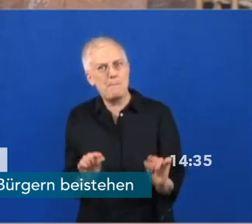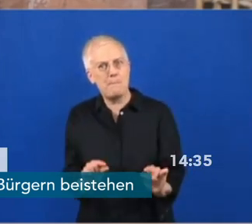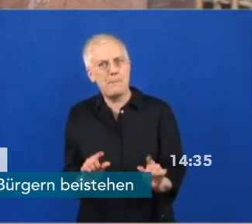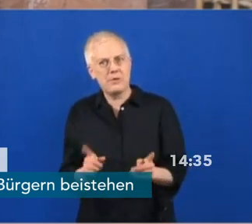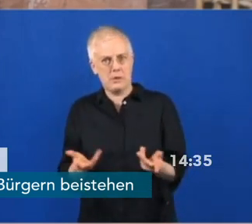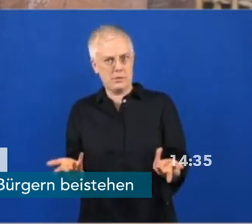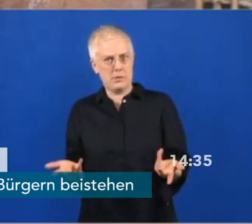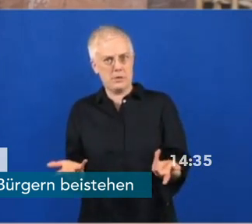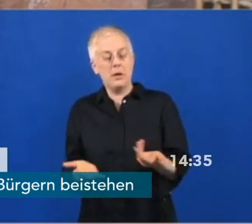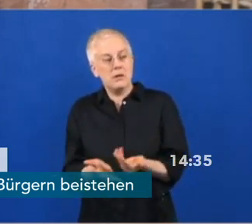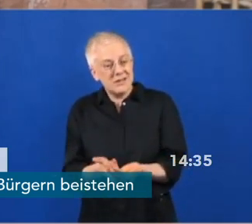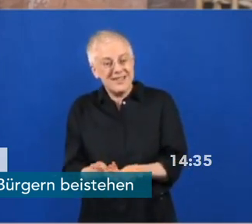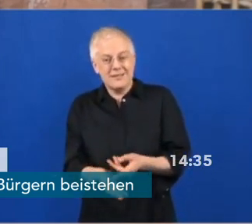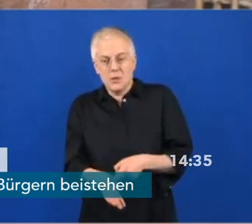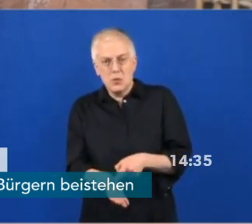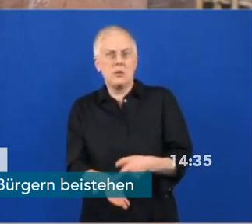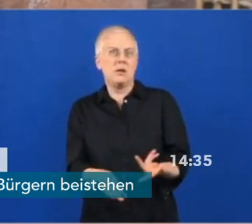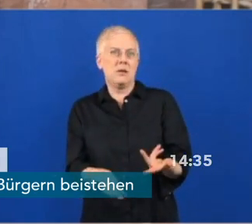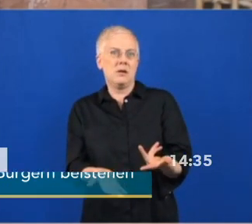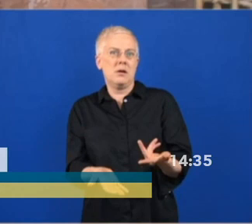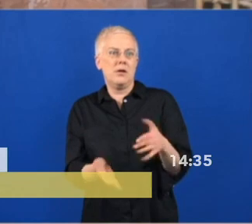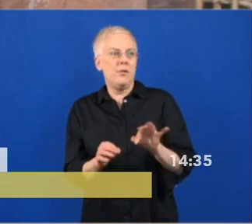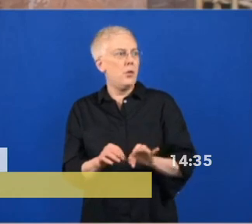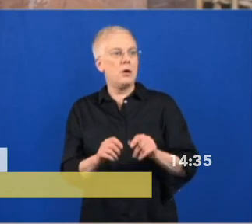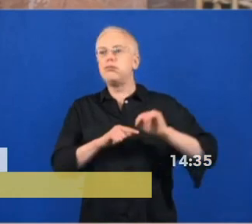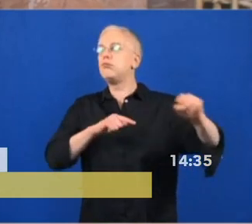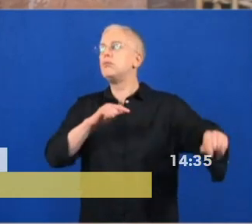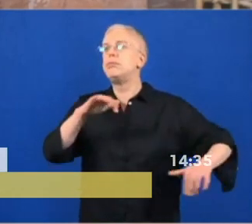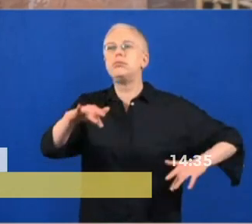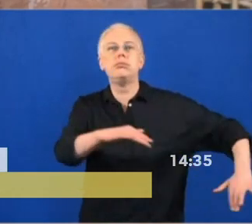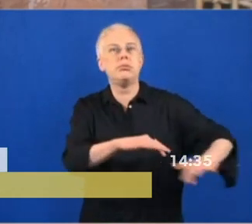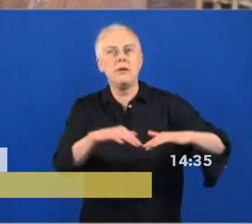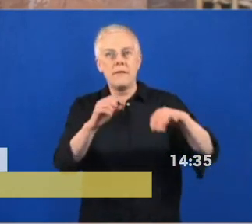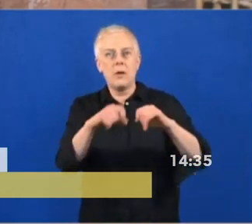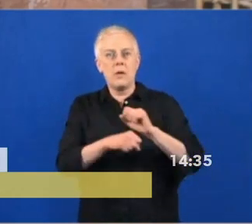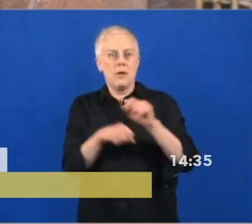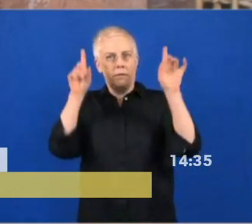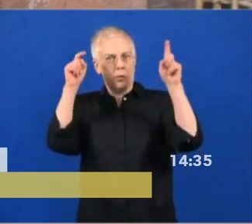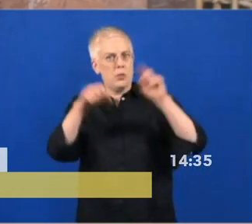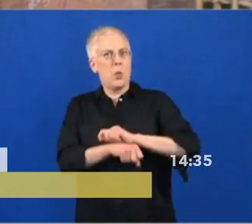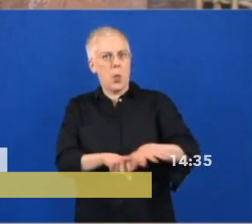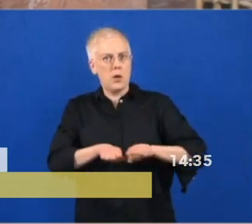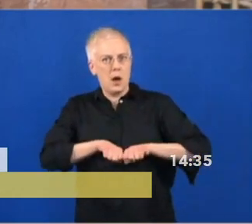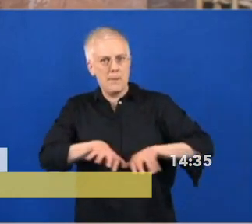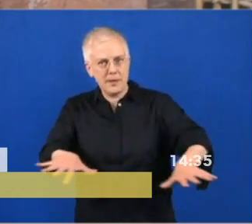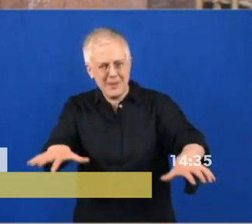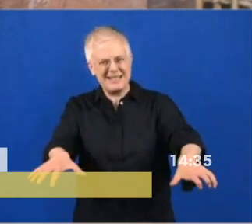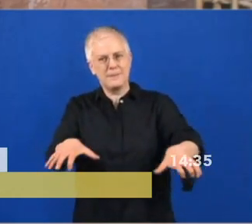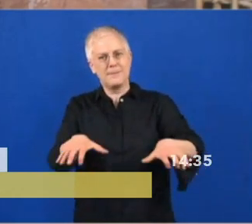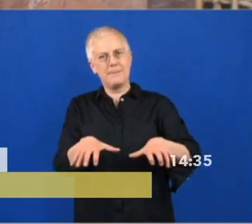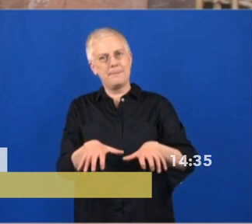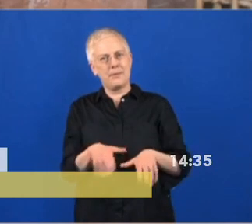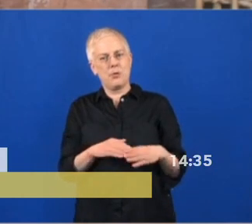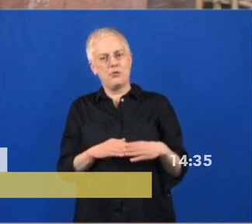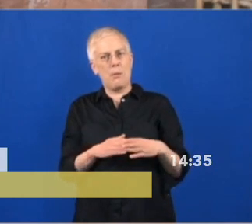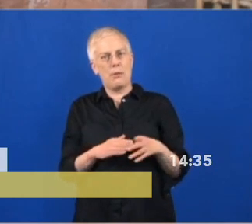diesen triftigen Grund, dass wir die Corona-Epidemie stoppen müssen. Wir haben zugleich vereinbart in